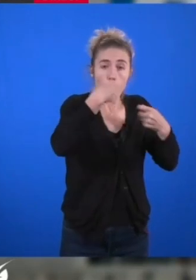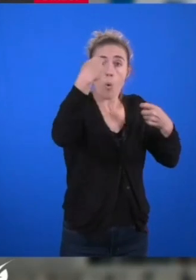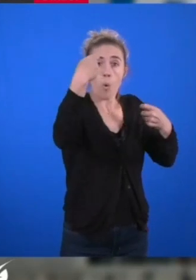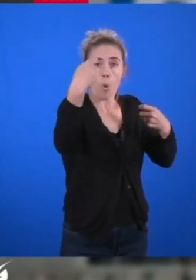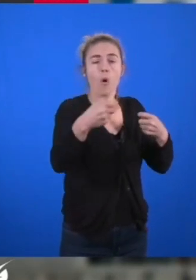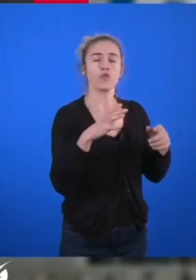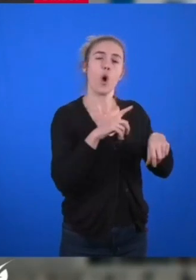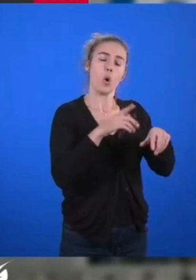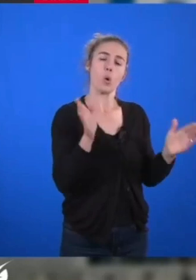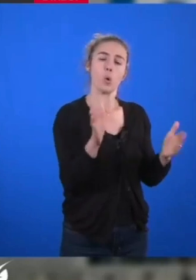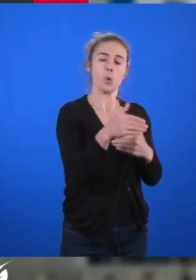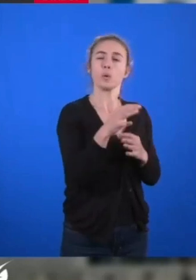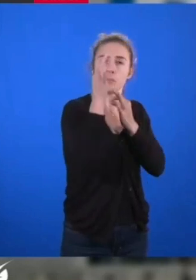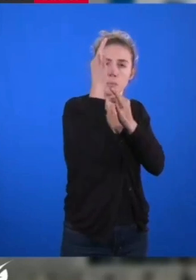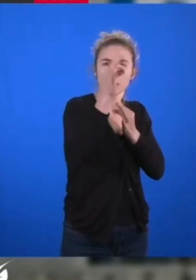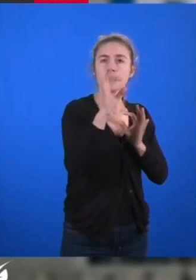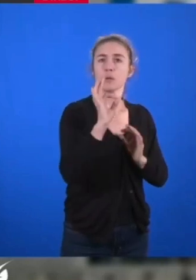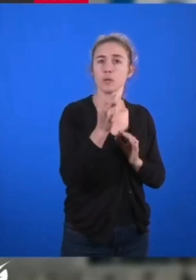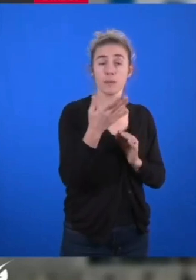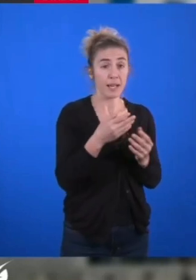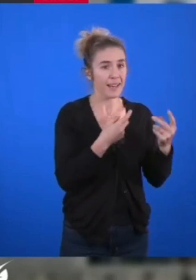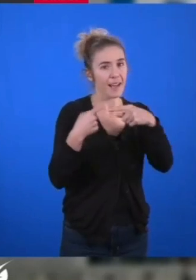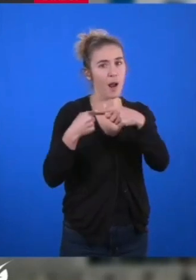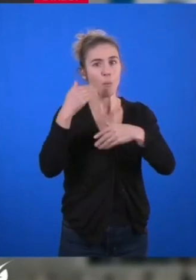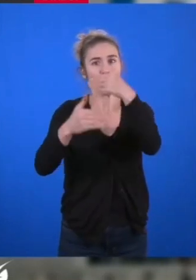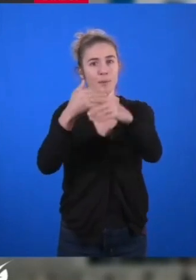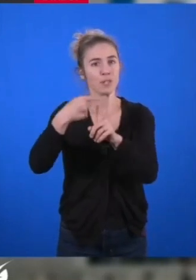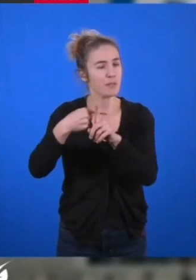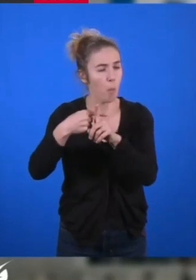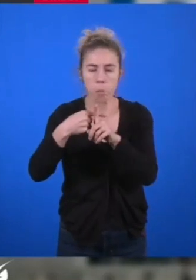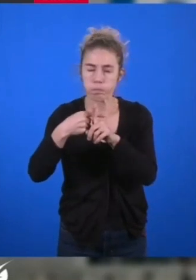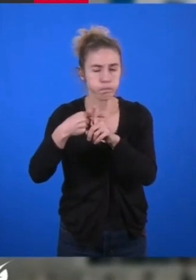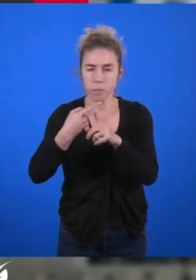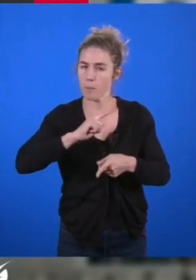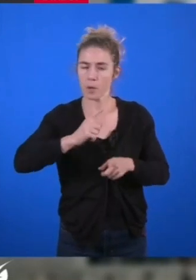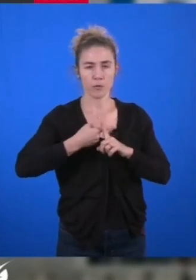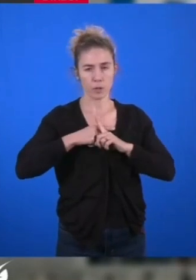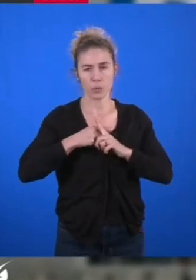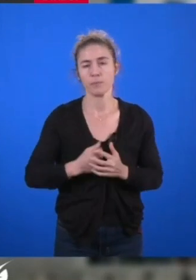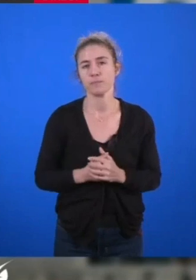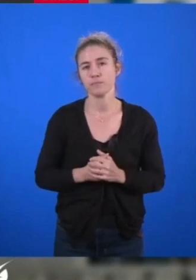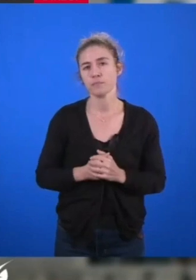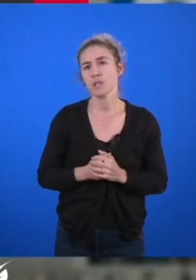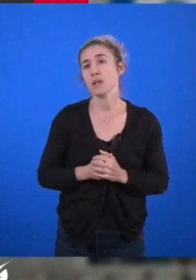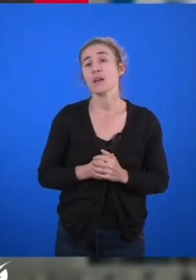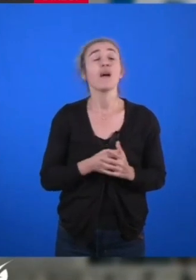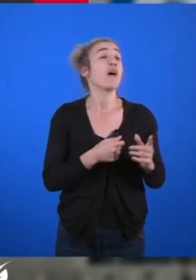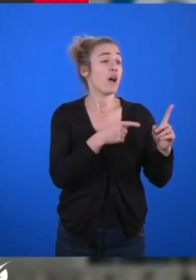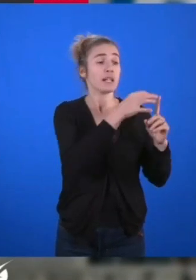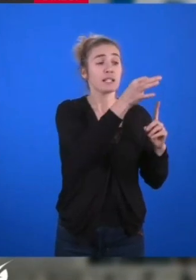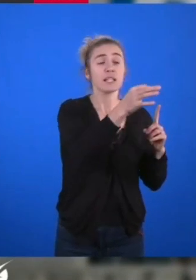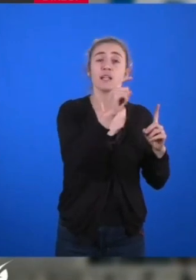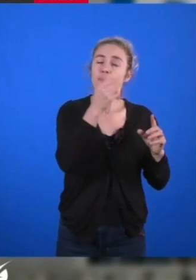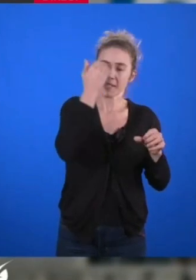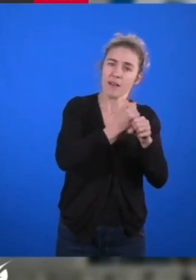et temporaire, puisse représenter un progrès en soi. Par ailleurs, nous refusons cette formule qui voudrait qu'il faille travailler plus pour